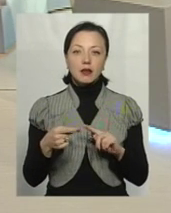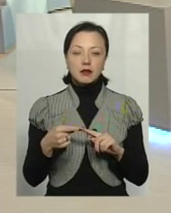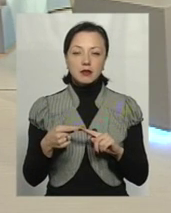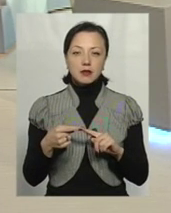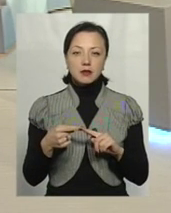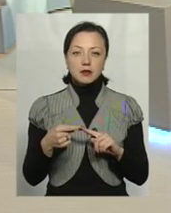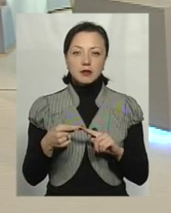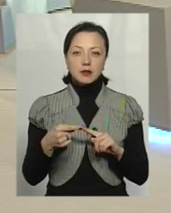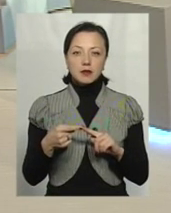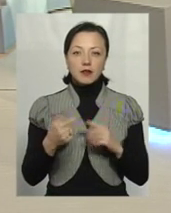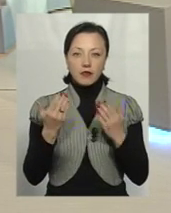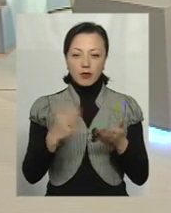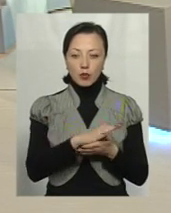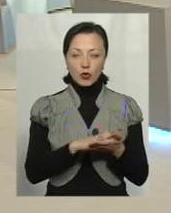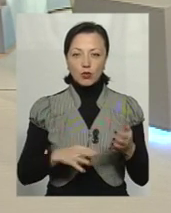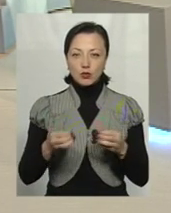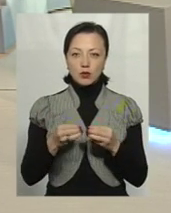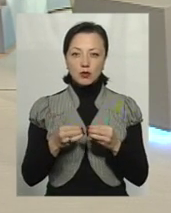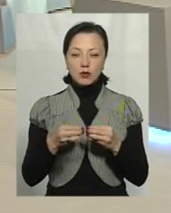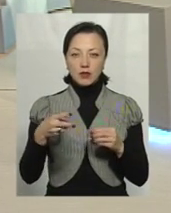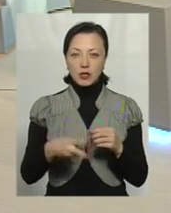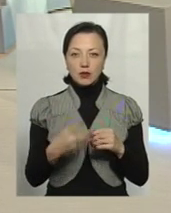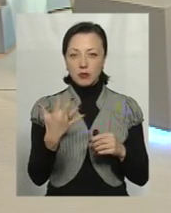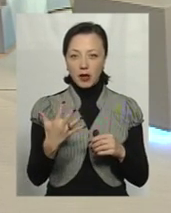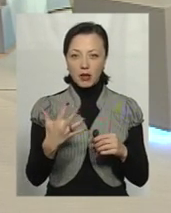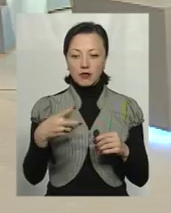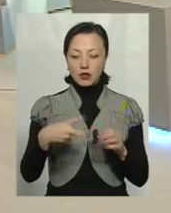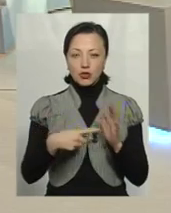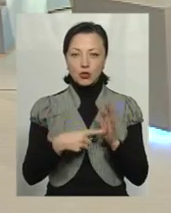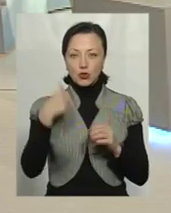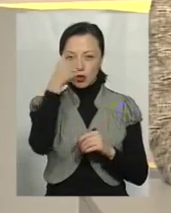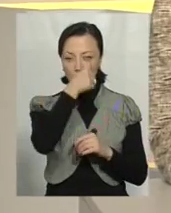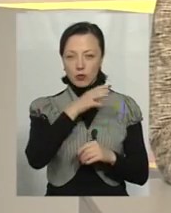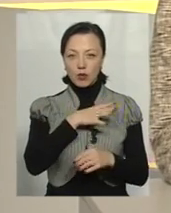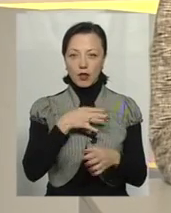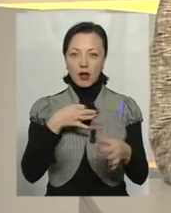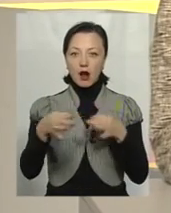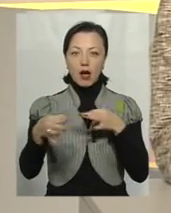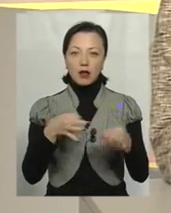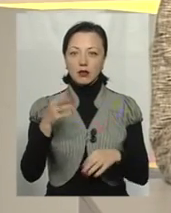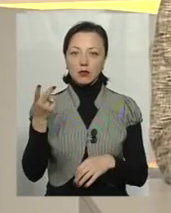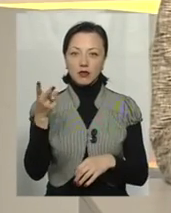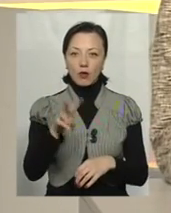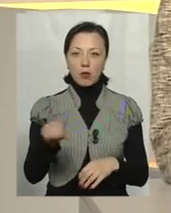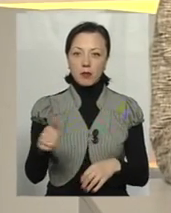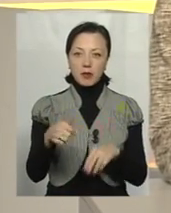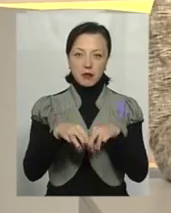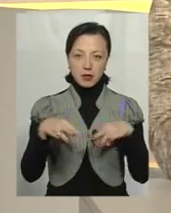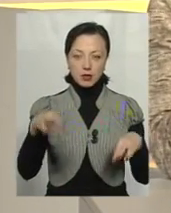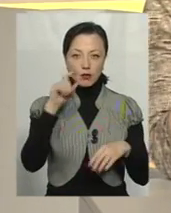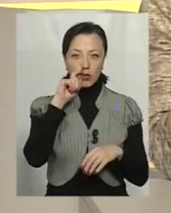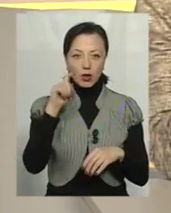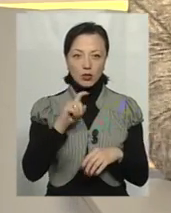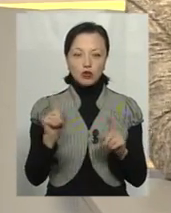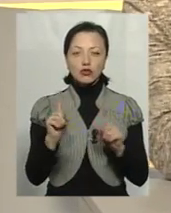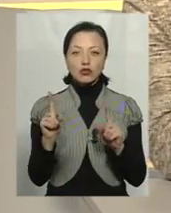Перша частина. Ви впродовж 2005-2006 років були радником двох прем'єр-міністрів України.